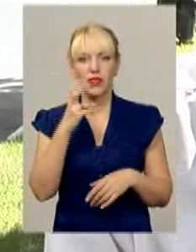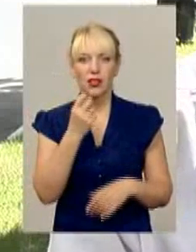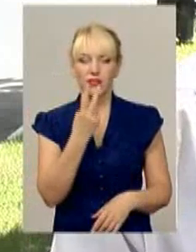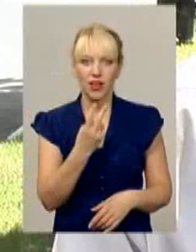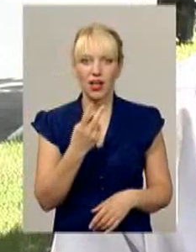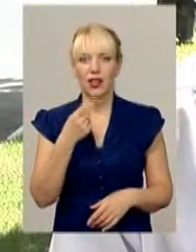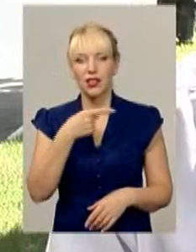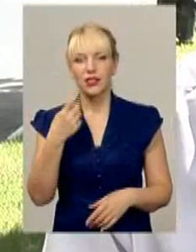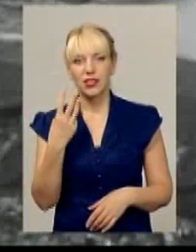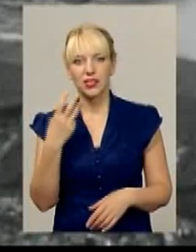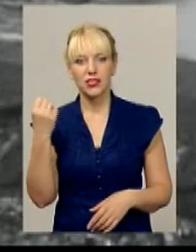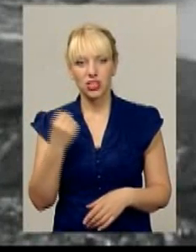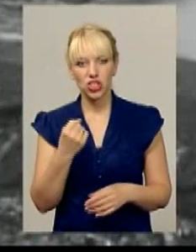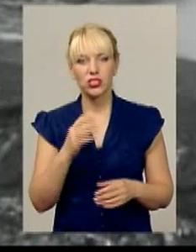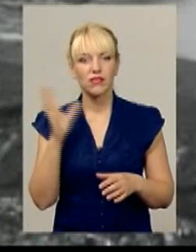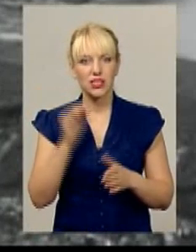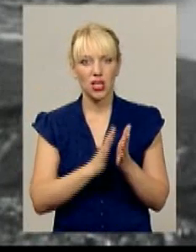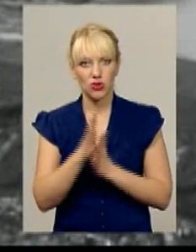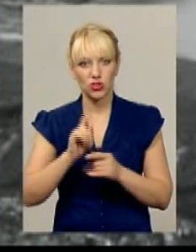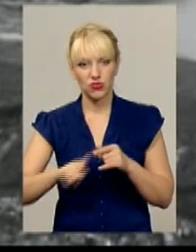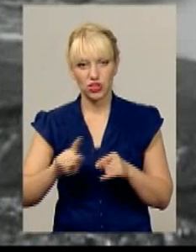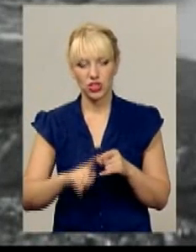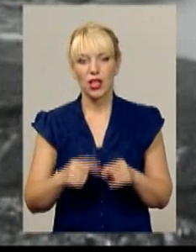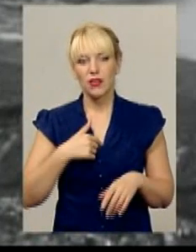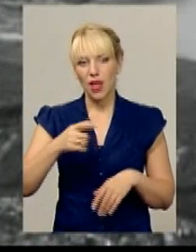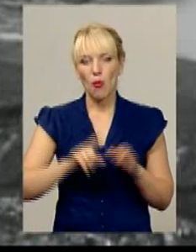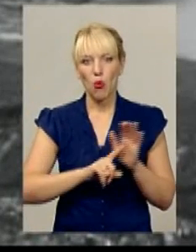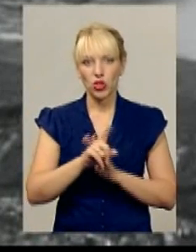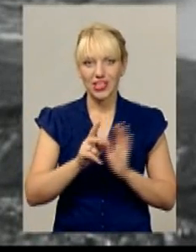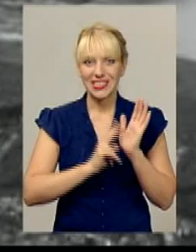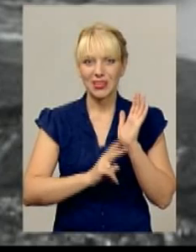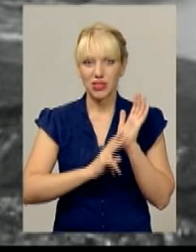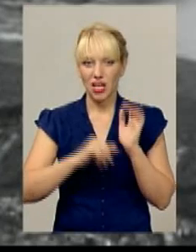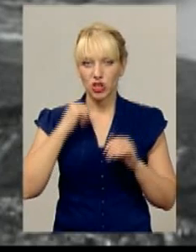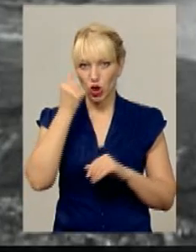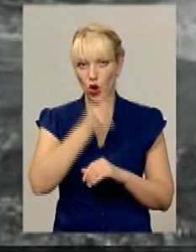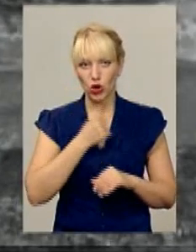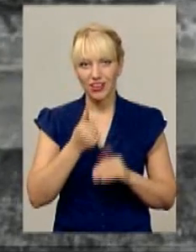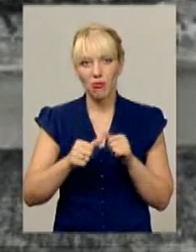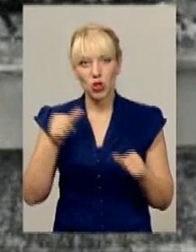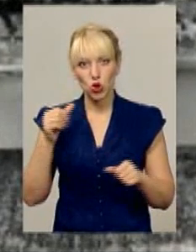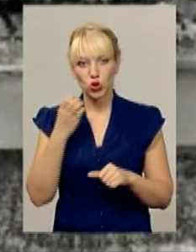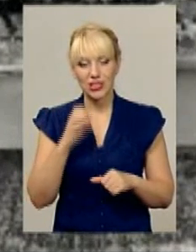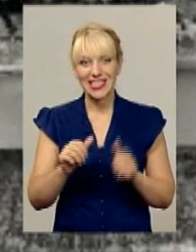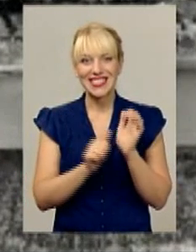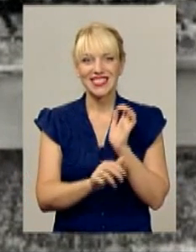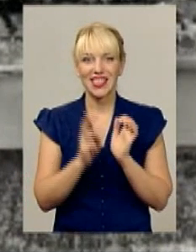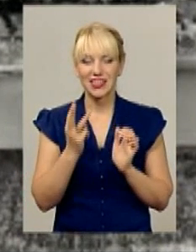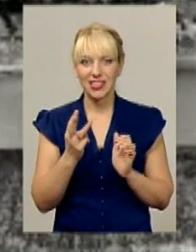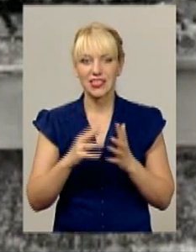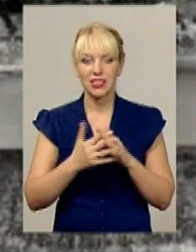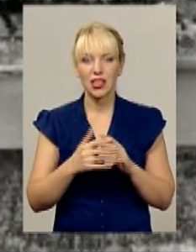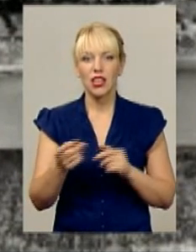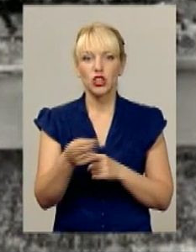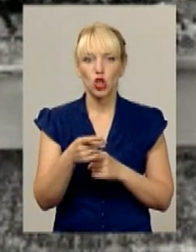визрювало урожай. Нагадаємо, на початку 80-х років минулого століття 63 села Тернопільської,